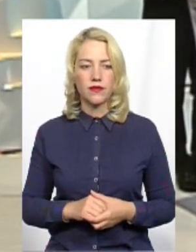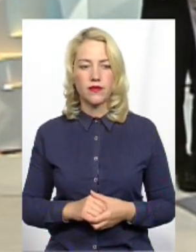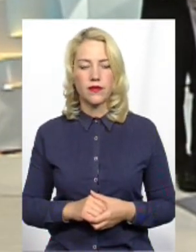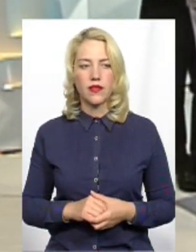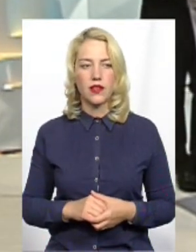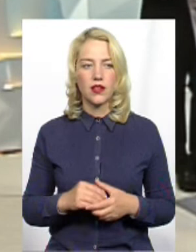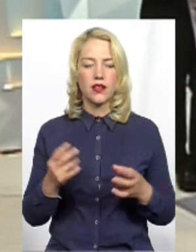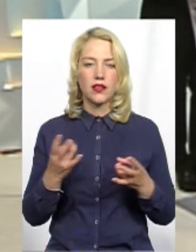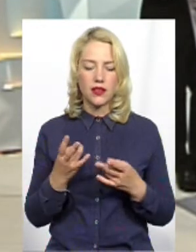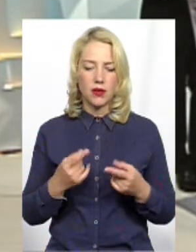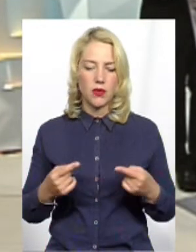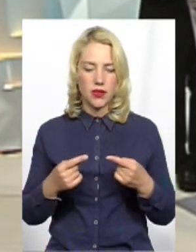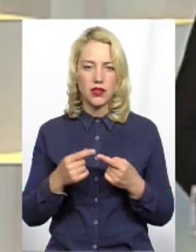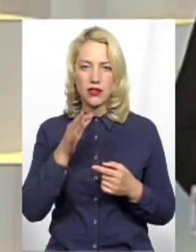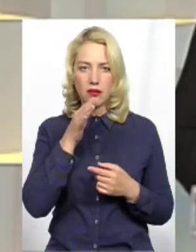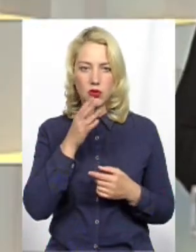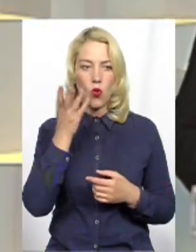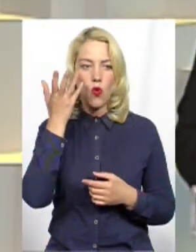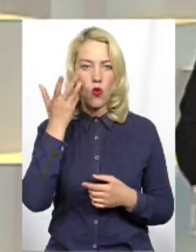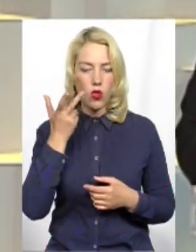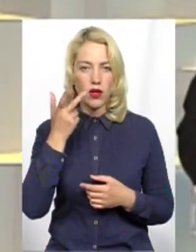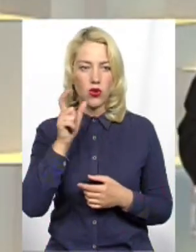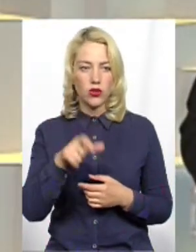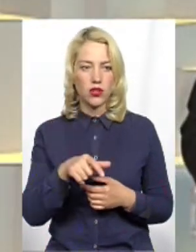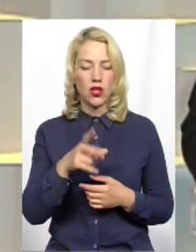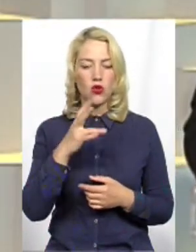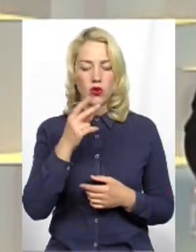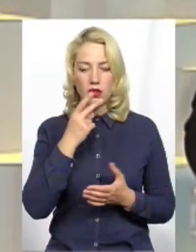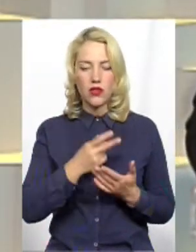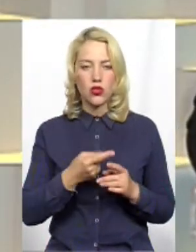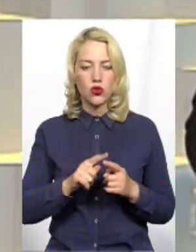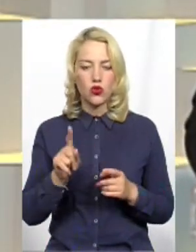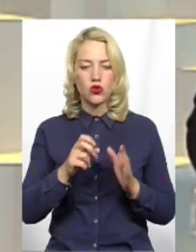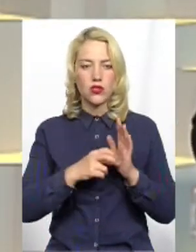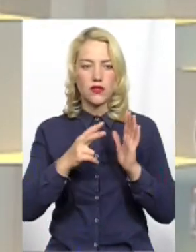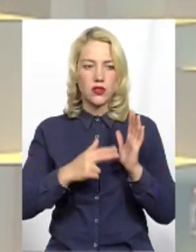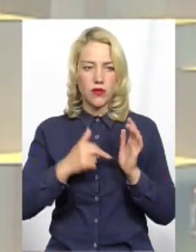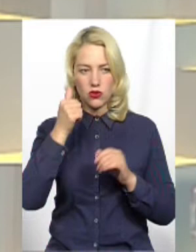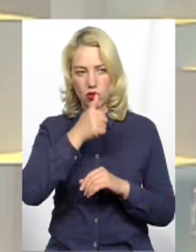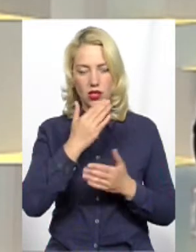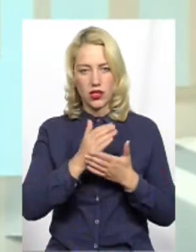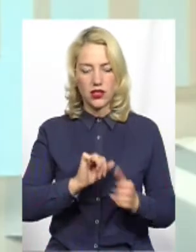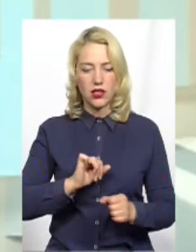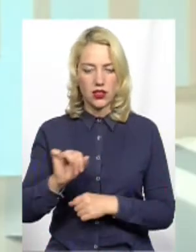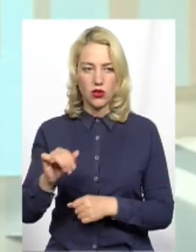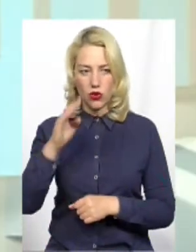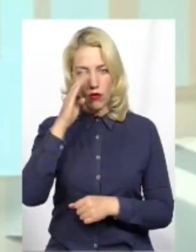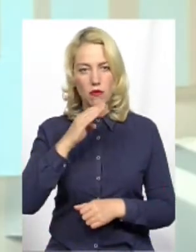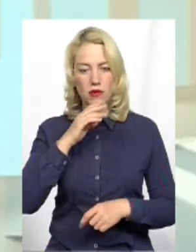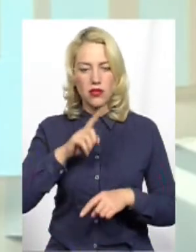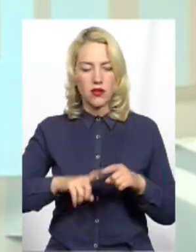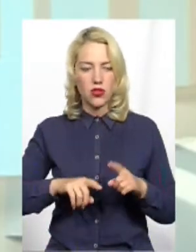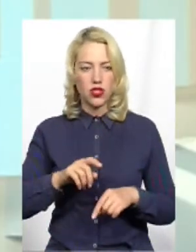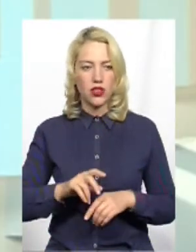треба оприділити чоткий термін, коли людина, але ви хочете з того, що він є з 18 років захисником нашої ліпівщини. Зрозуміло. І